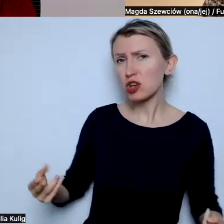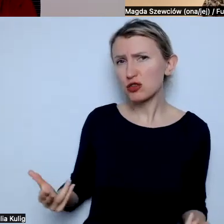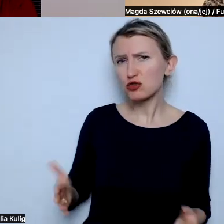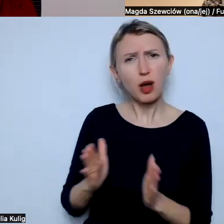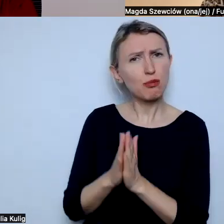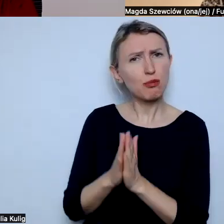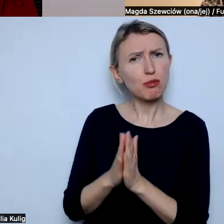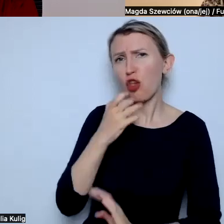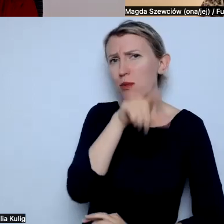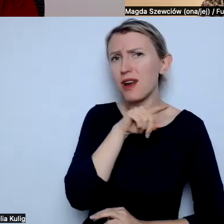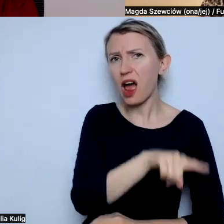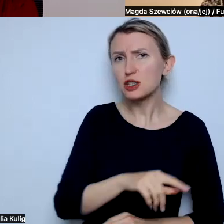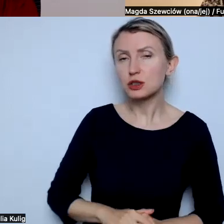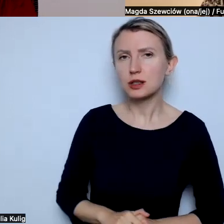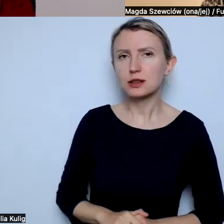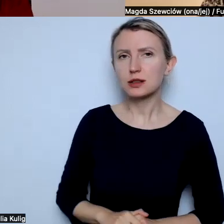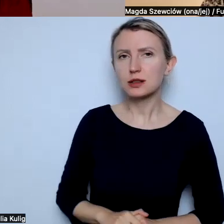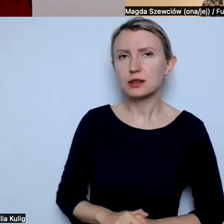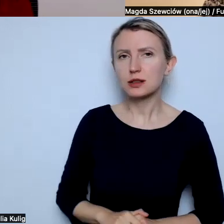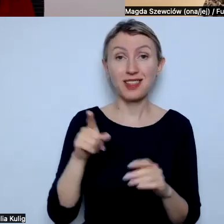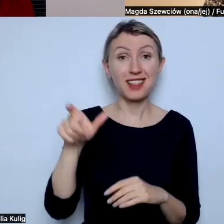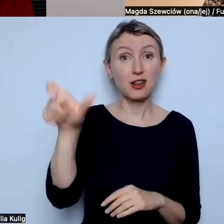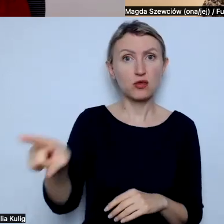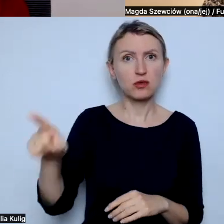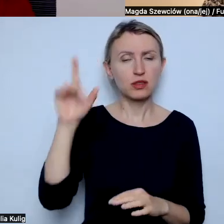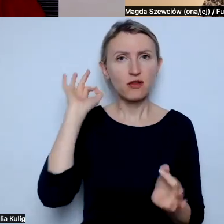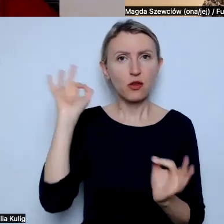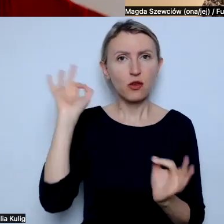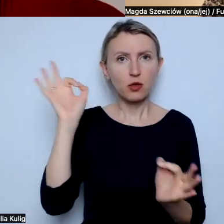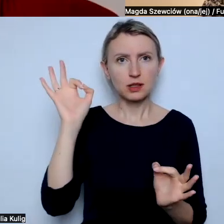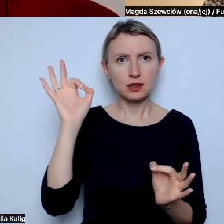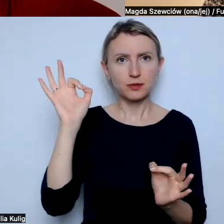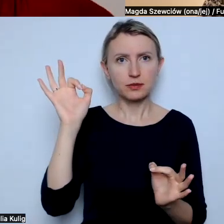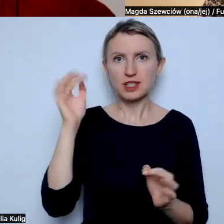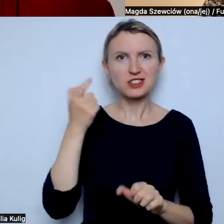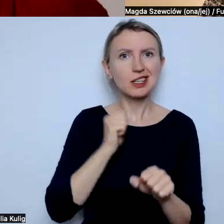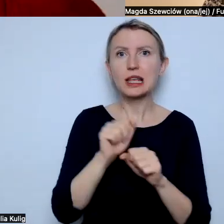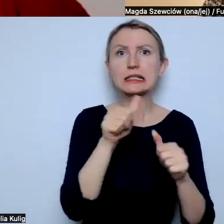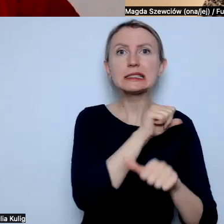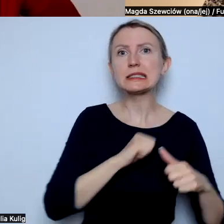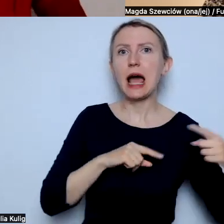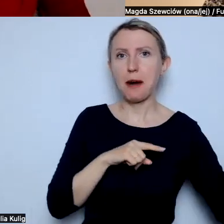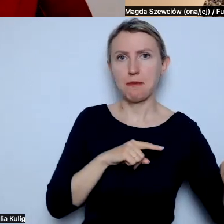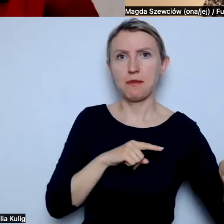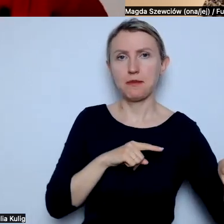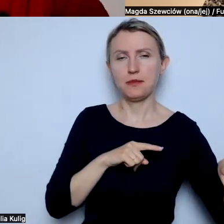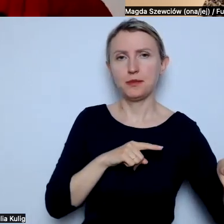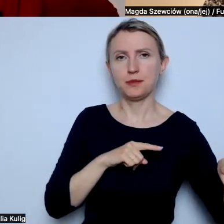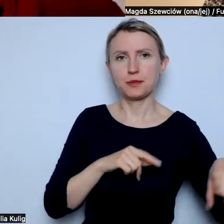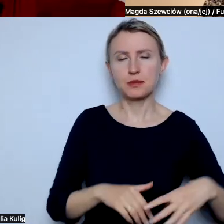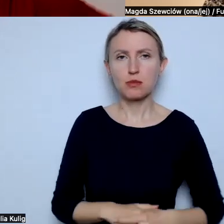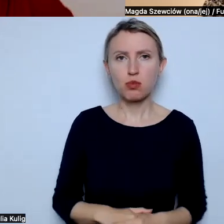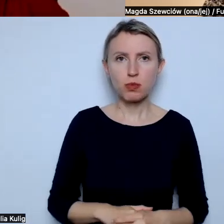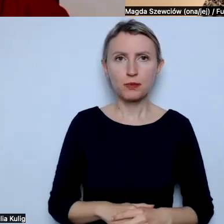obrażać tego człowieka, to to już będzie dla tego człowieka informacja, że nie jest sam, że jakby nie jest w tej sytuacji sam.